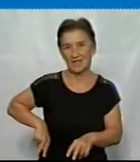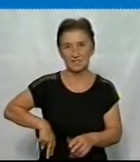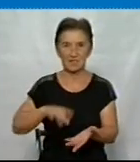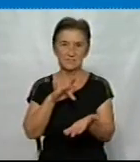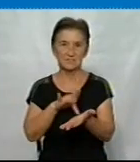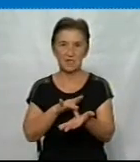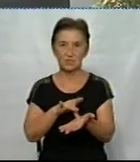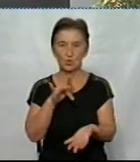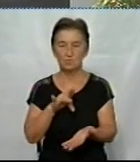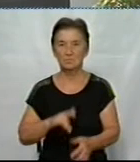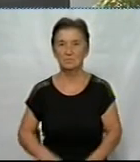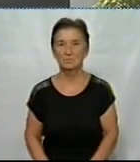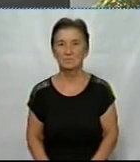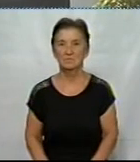Суркова.